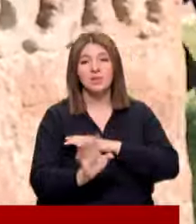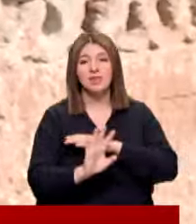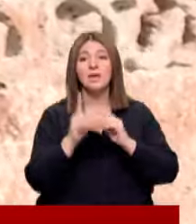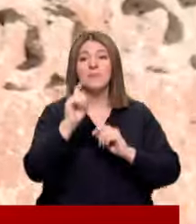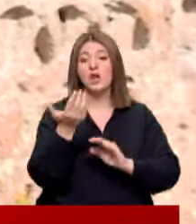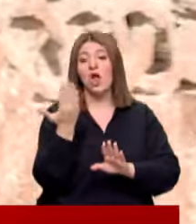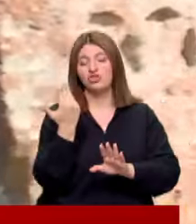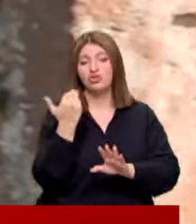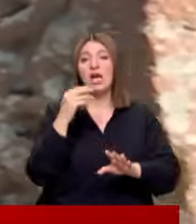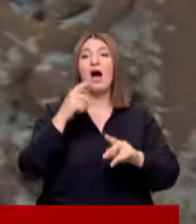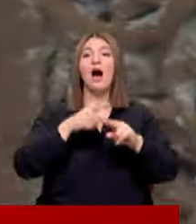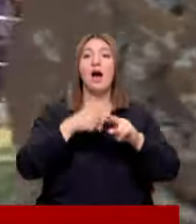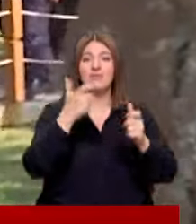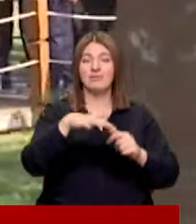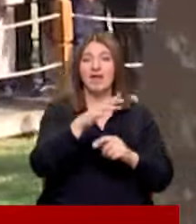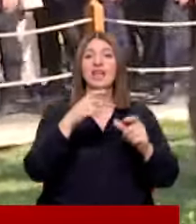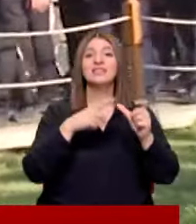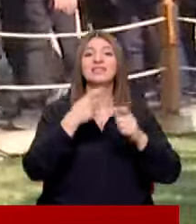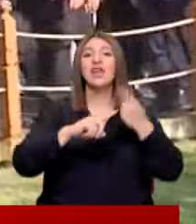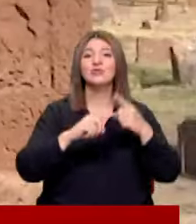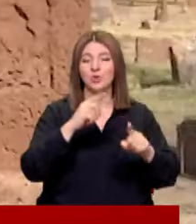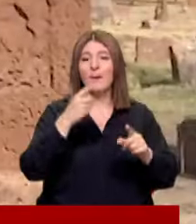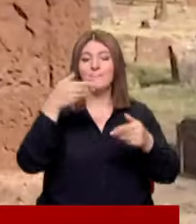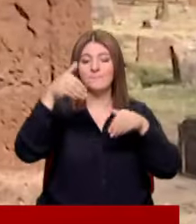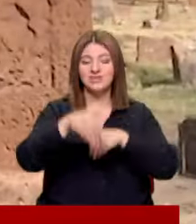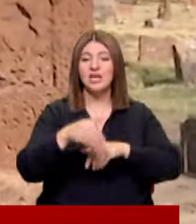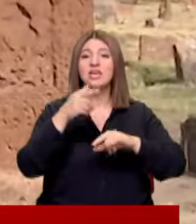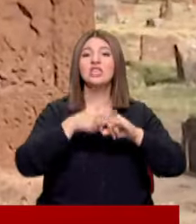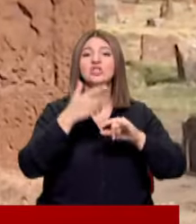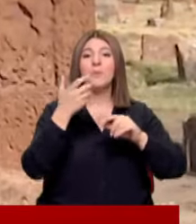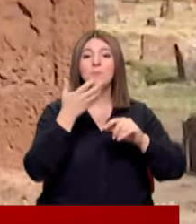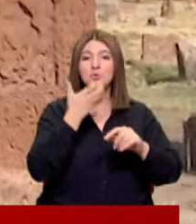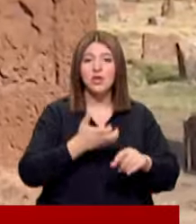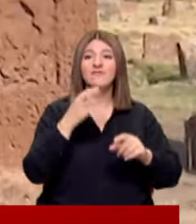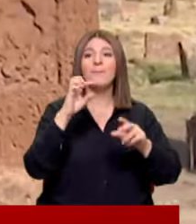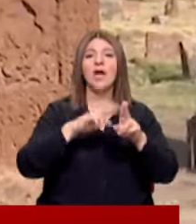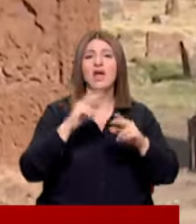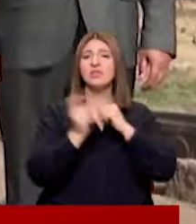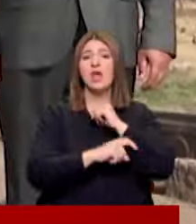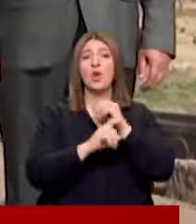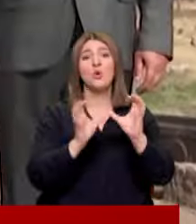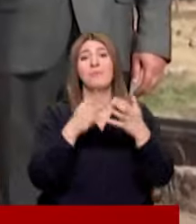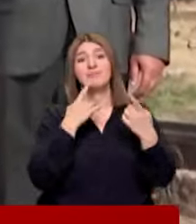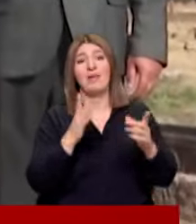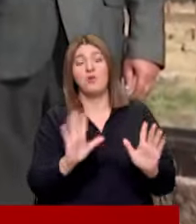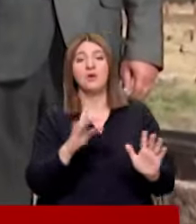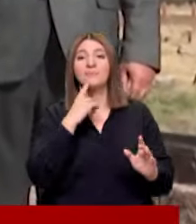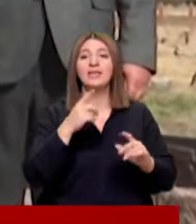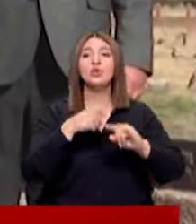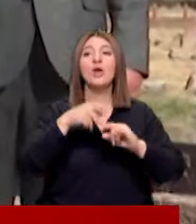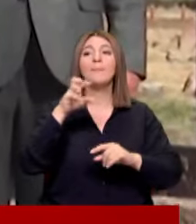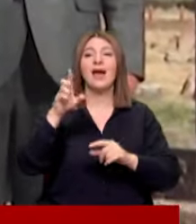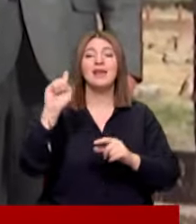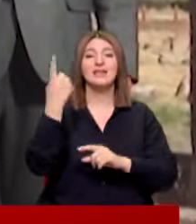Bir gün önce Ahlat'ta Selçuklu Mezarlığında Hizbullah ve PKK'ya terör örgütü demiyorum diyen Hüdaparlı lideri